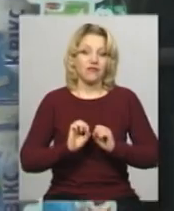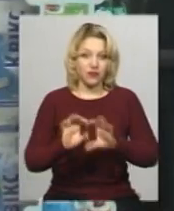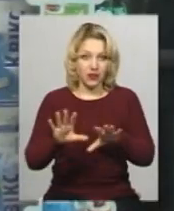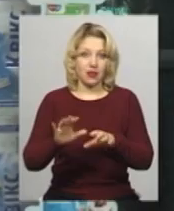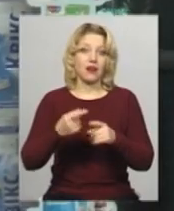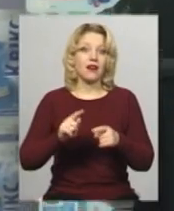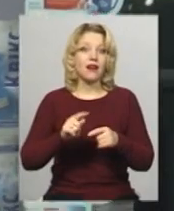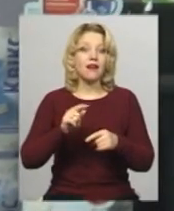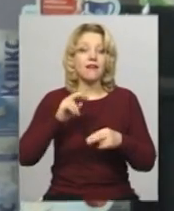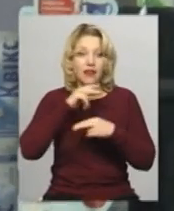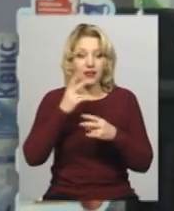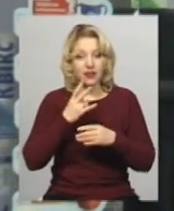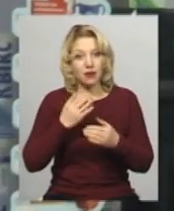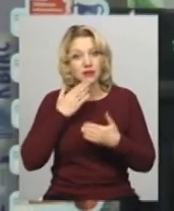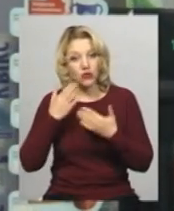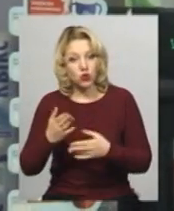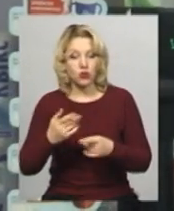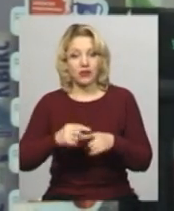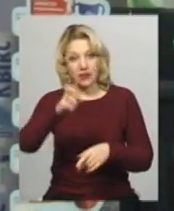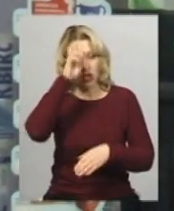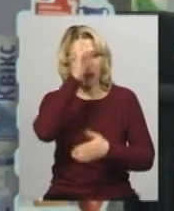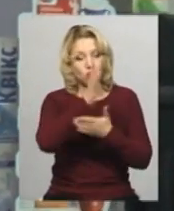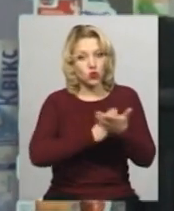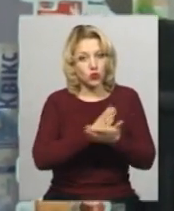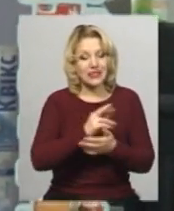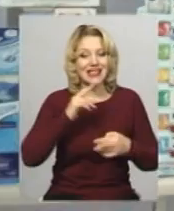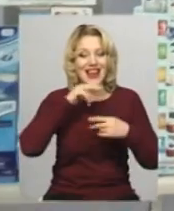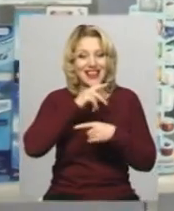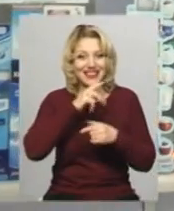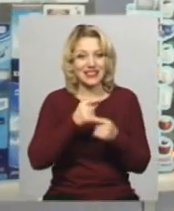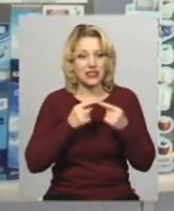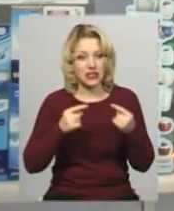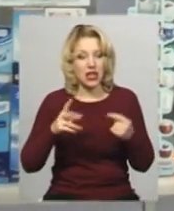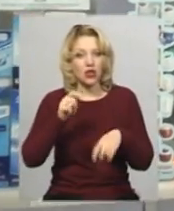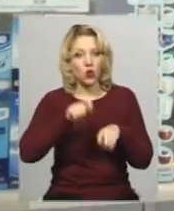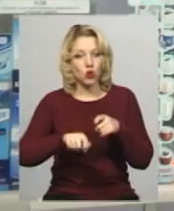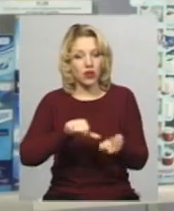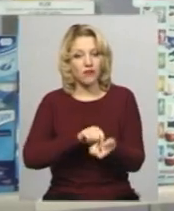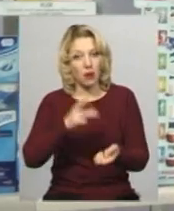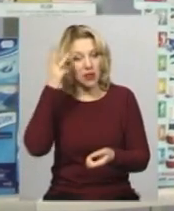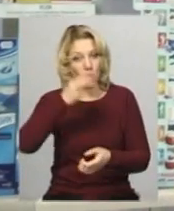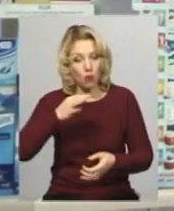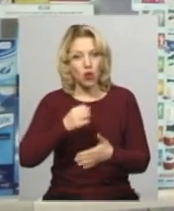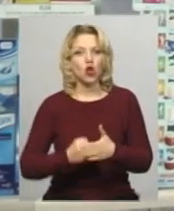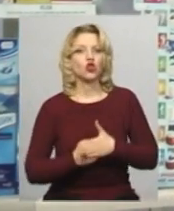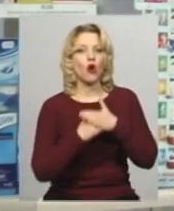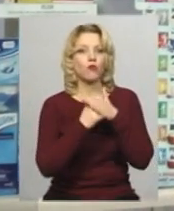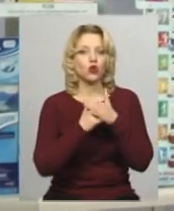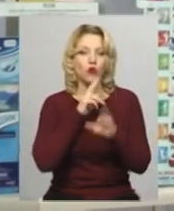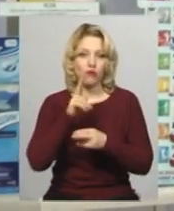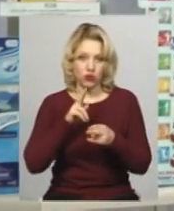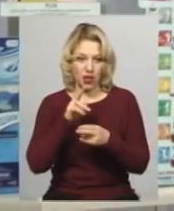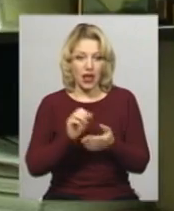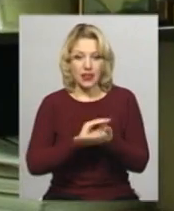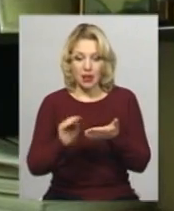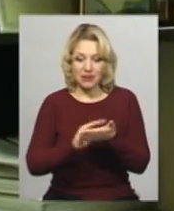звернутися до Державної служби з лікарських засобів та контролю за наркотиками в Хмельницькій області з обґрунтованою скаргою написати заяву,